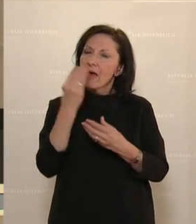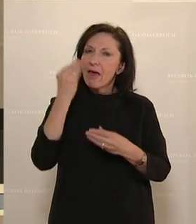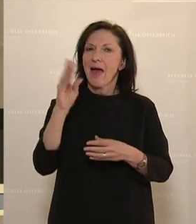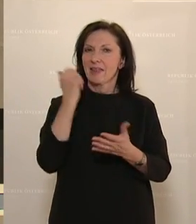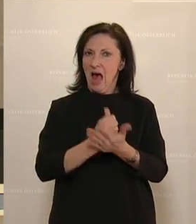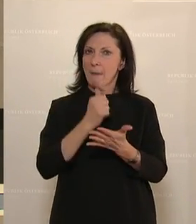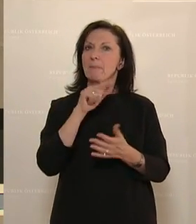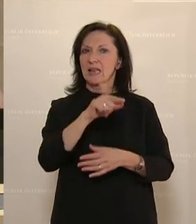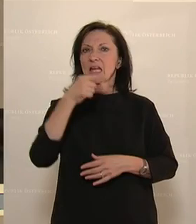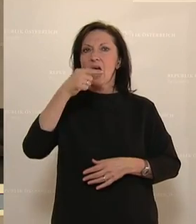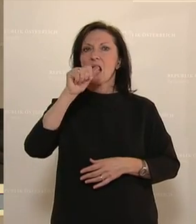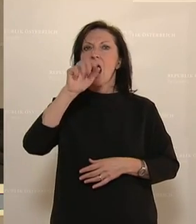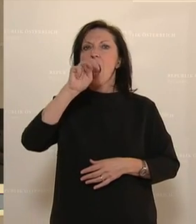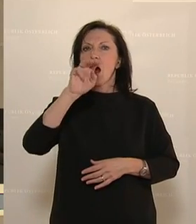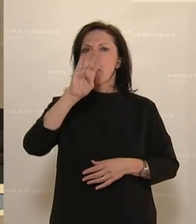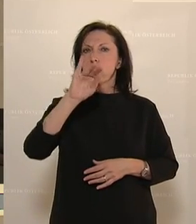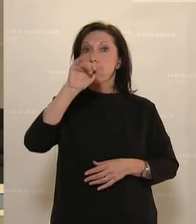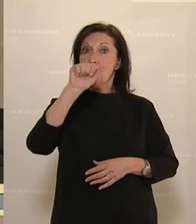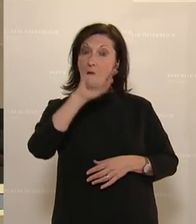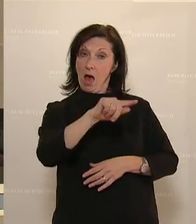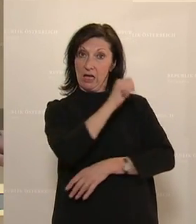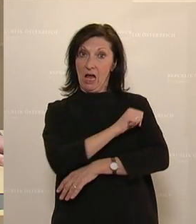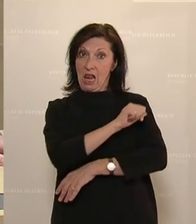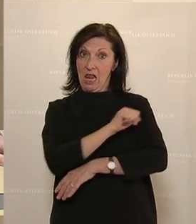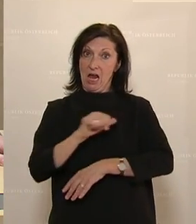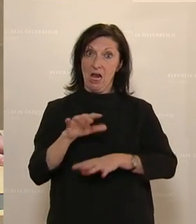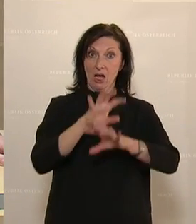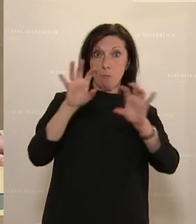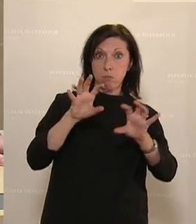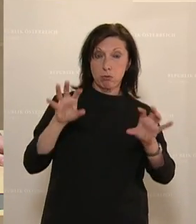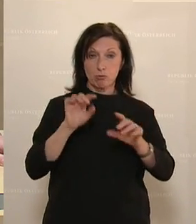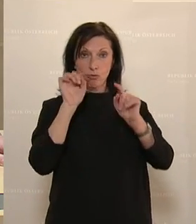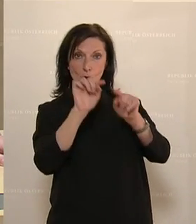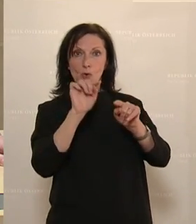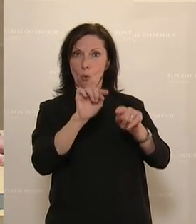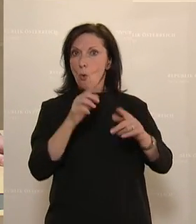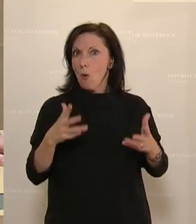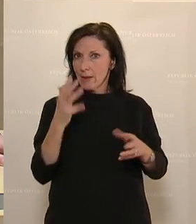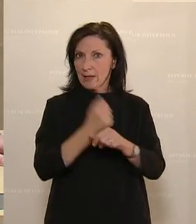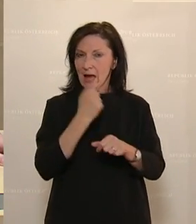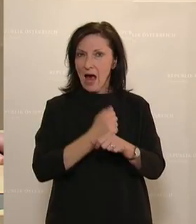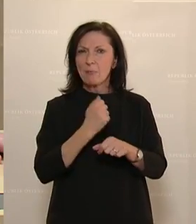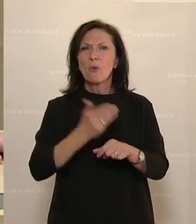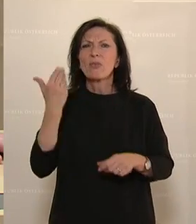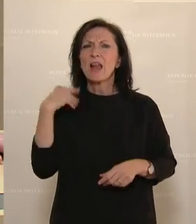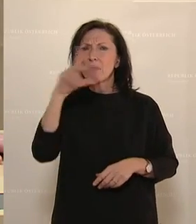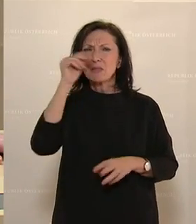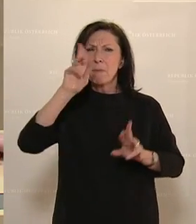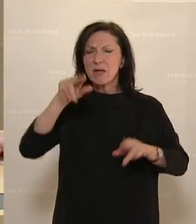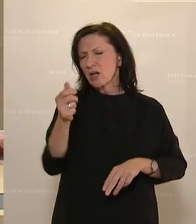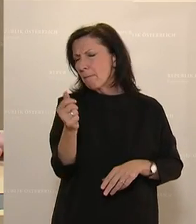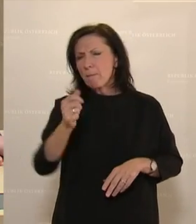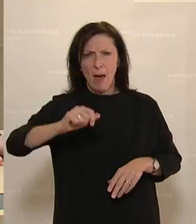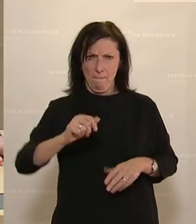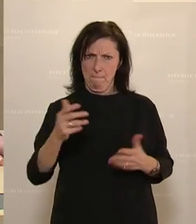war in den letzten Atemzügen, in den letzten Monaten des Diktators Charme, der die Menschenrechte mit den Füßen getreten hat, der